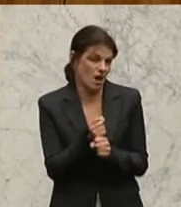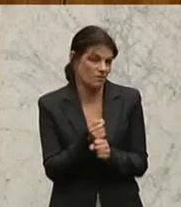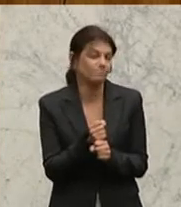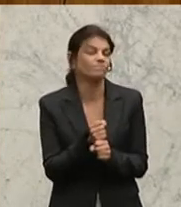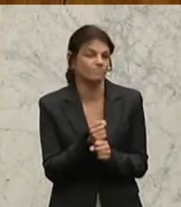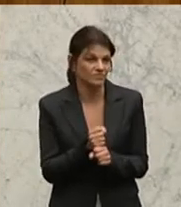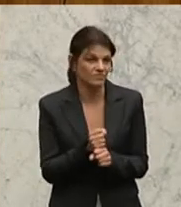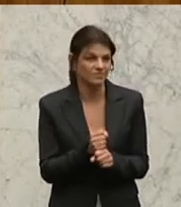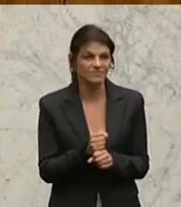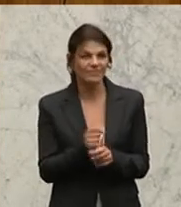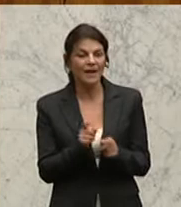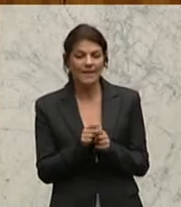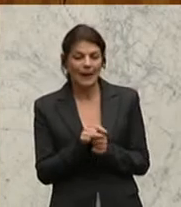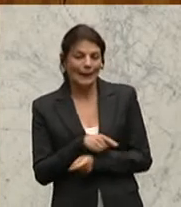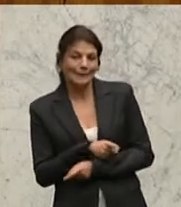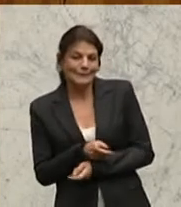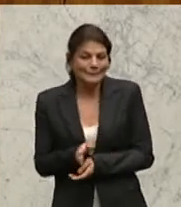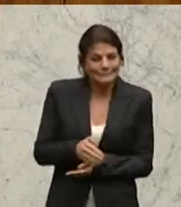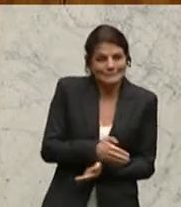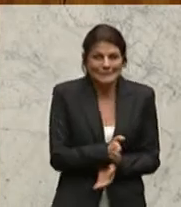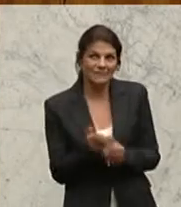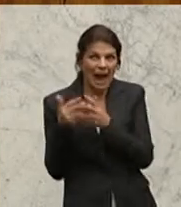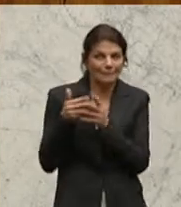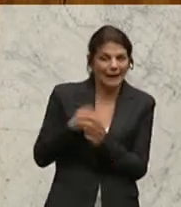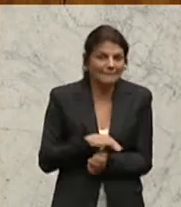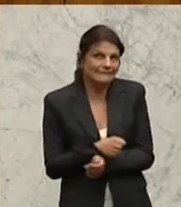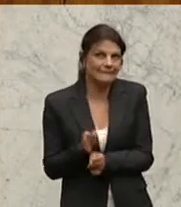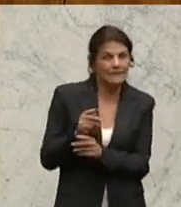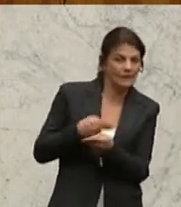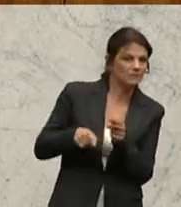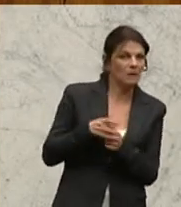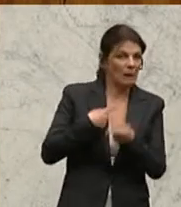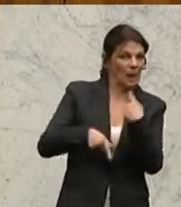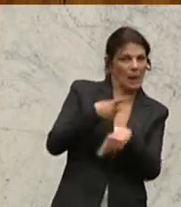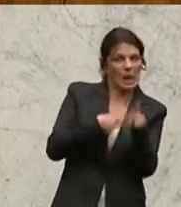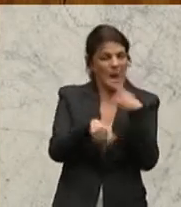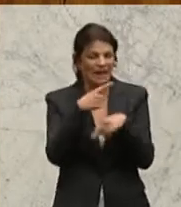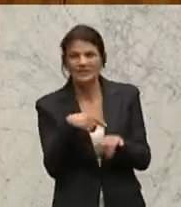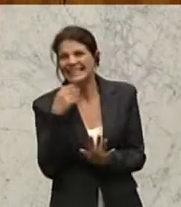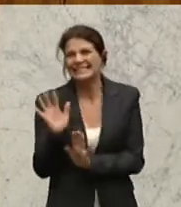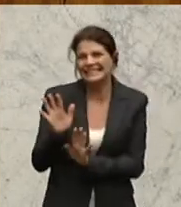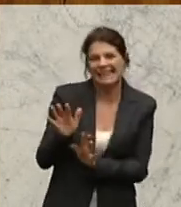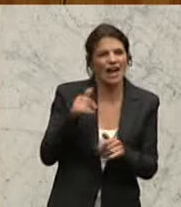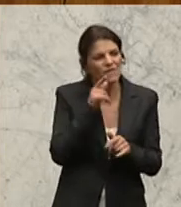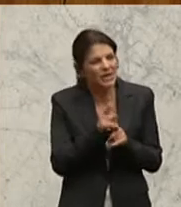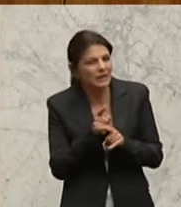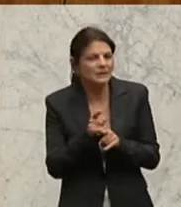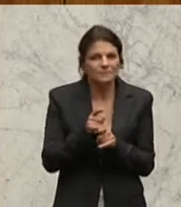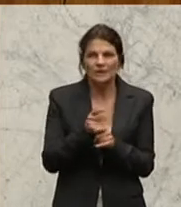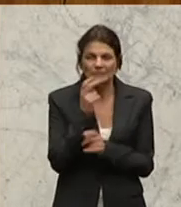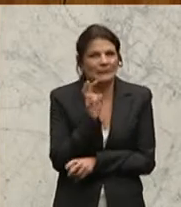Schlangenkurs gegenüber den Vereinigten Staaten, wo man versucht zu relativieren, versucht auszusitzen,